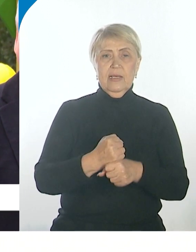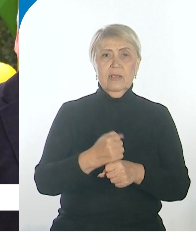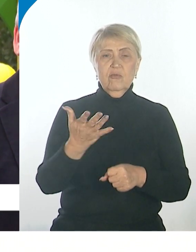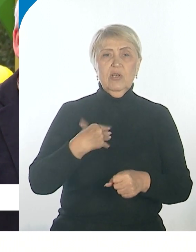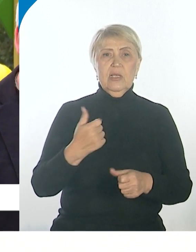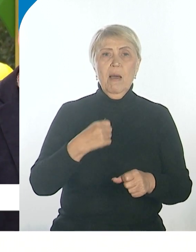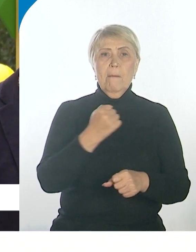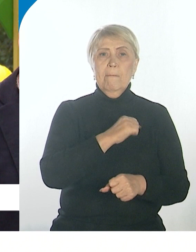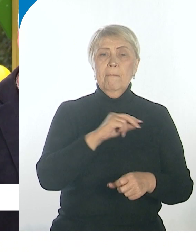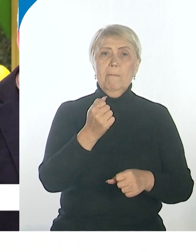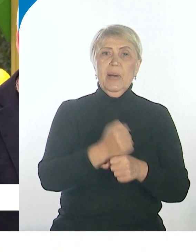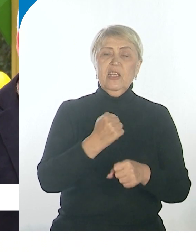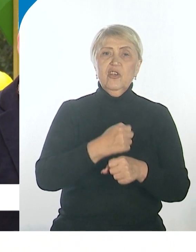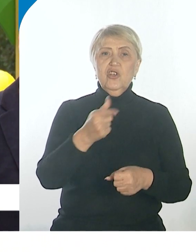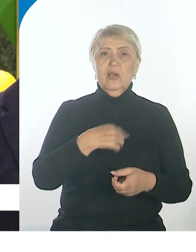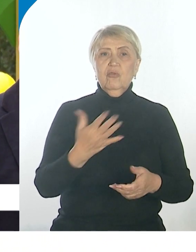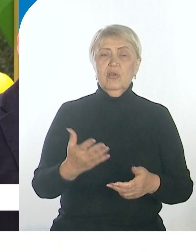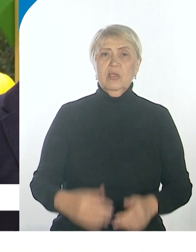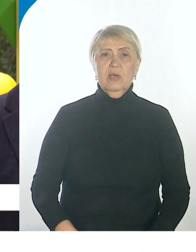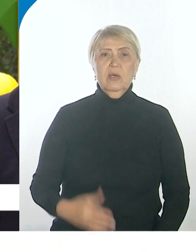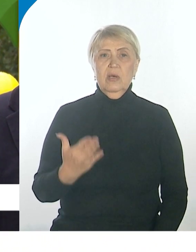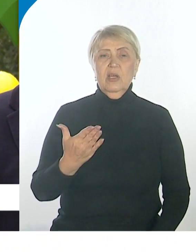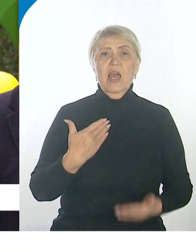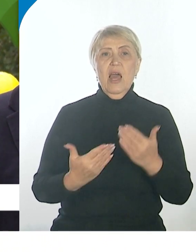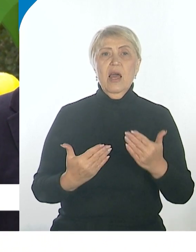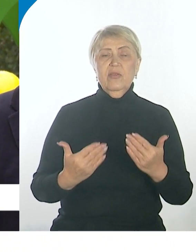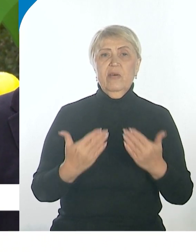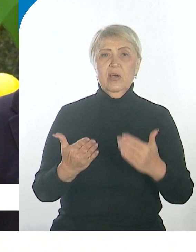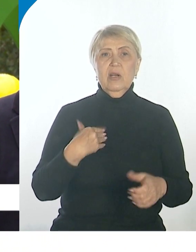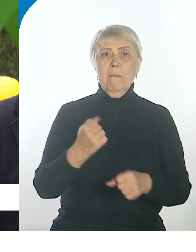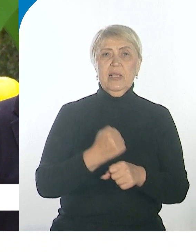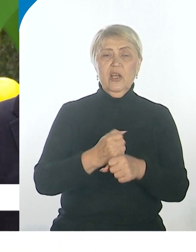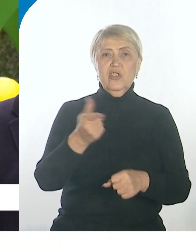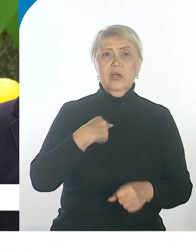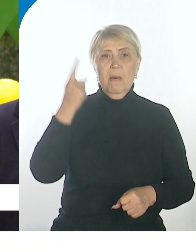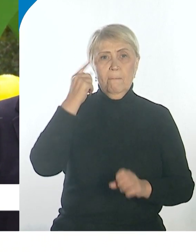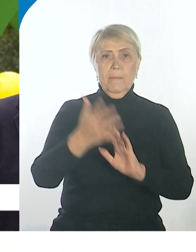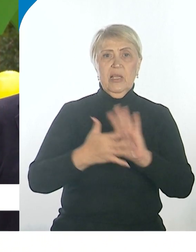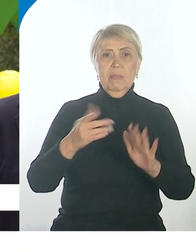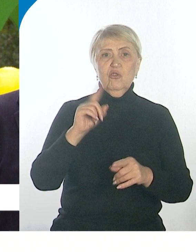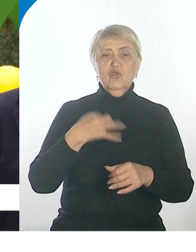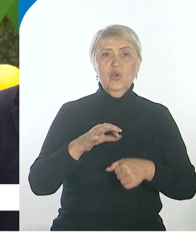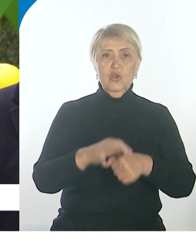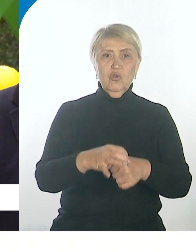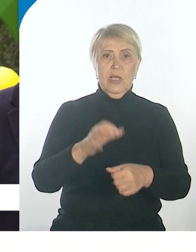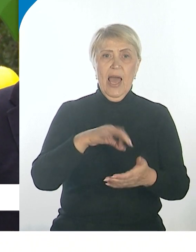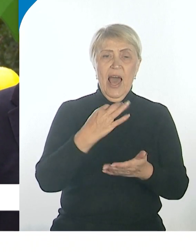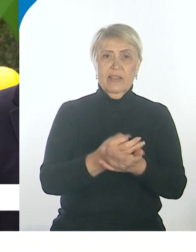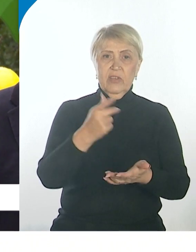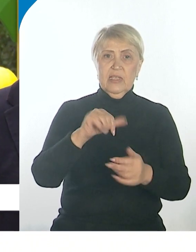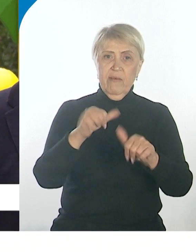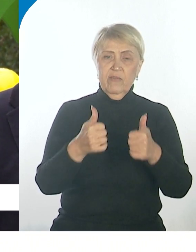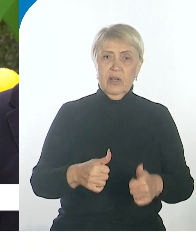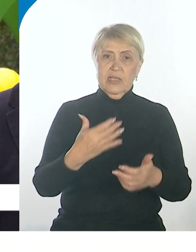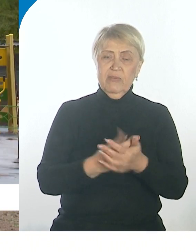здесь приложил руку. И наверняка подрядчик понимает, что несет ответственность, в том числе в рамках